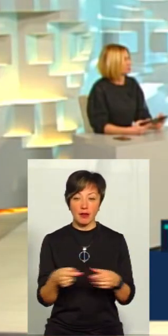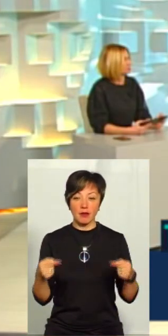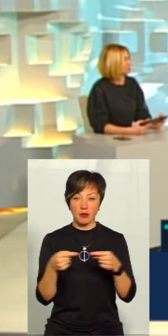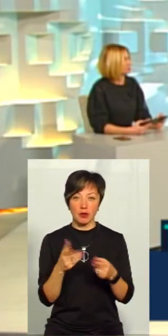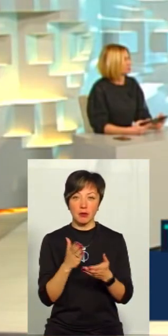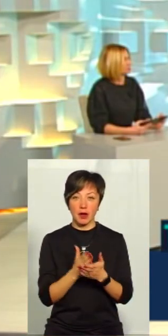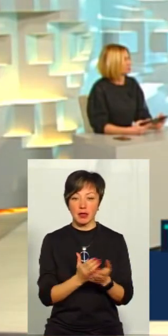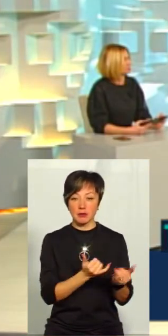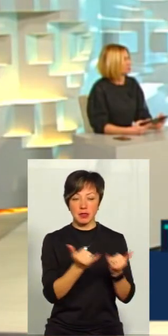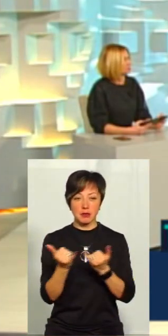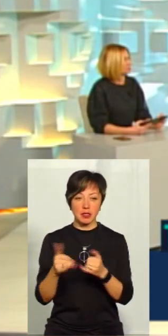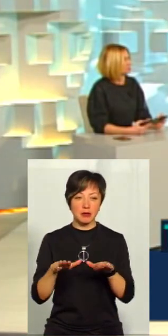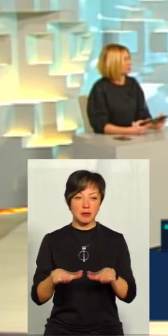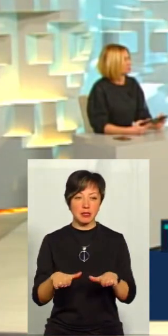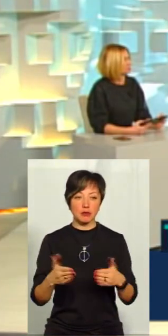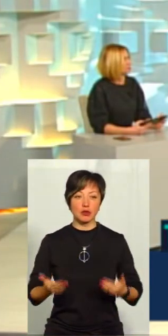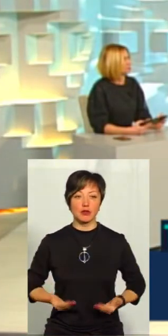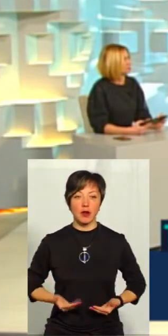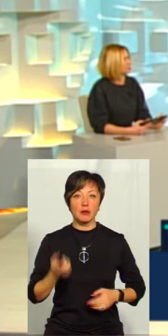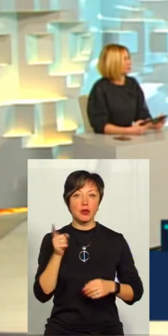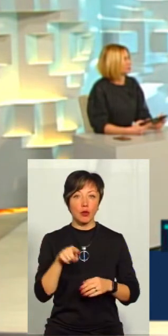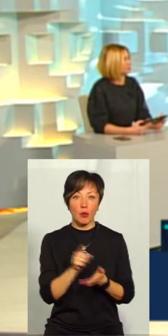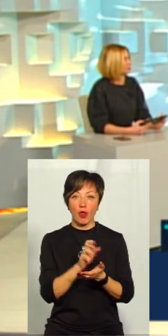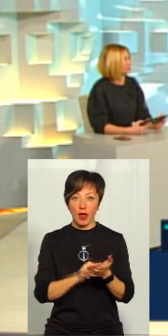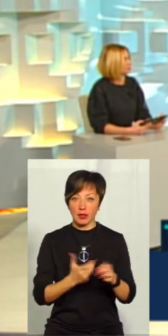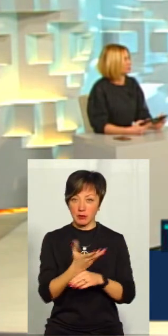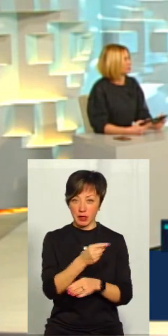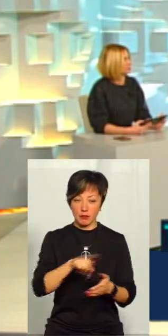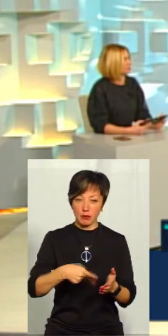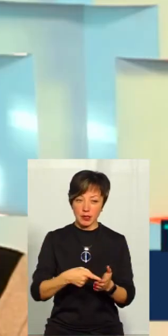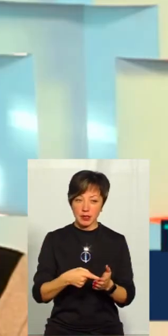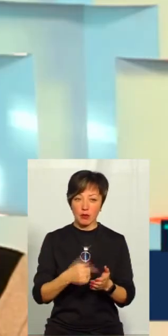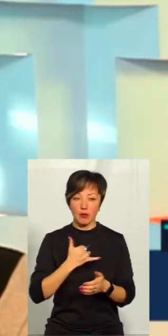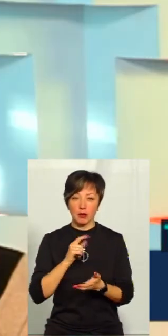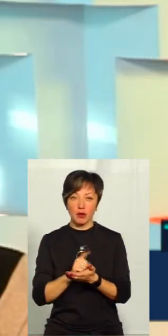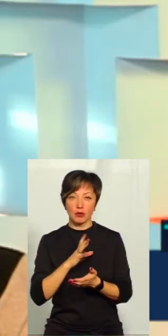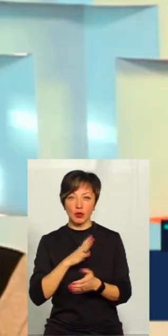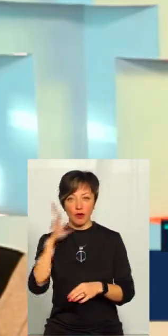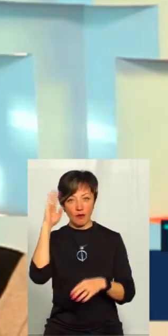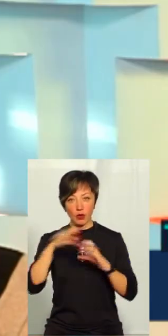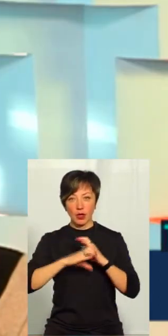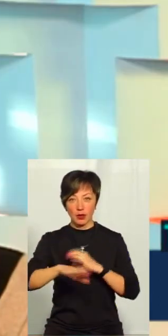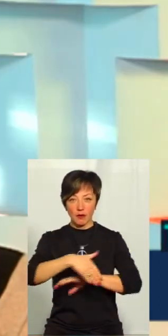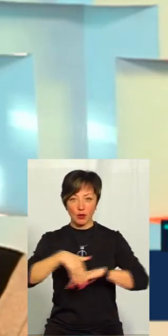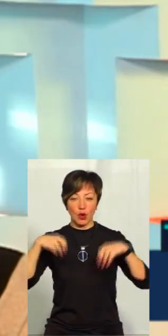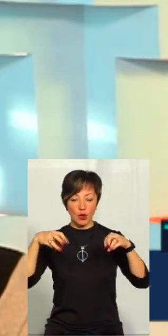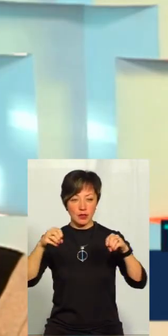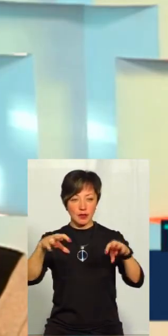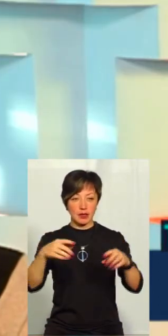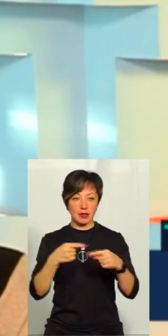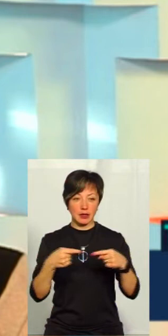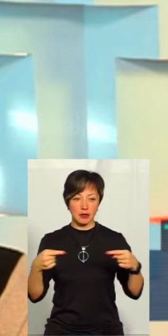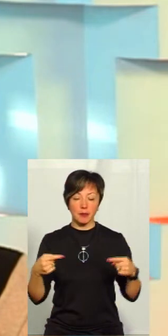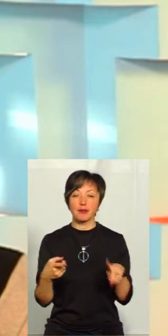відповідно, нам має забезпечити на місці проживання, при тому, що податки я заплатив в місті, але в мене має бути водогін, вуличне освітлення, все решта.